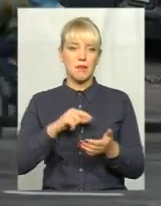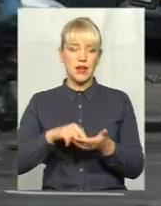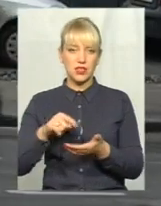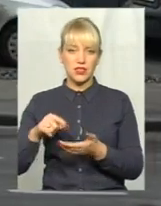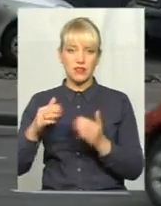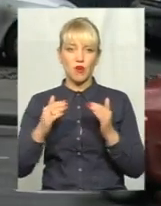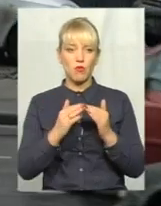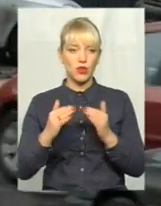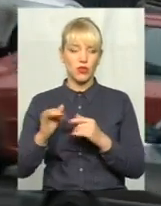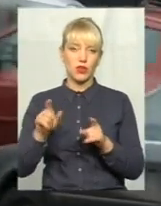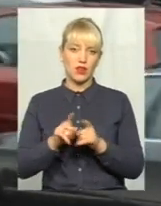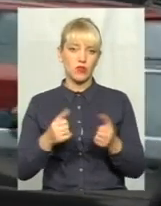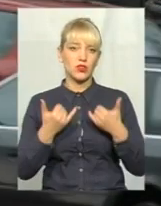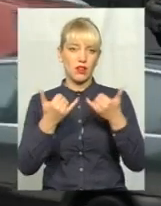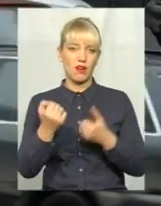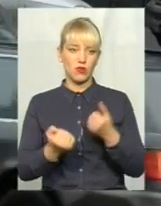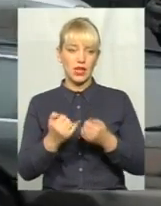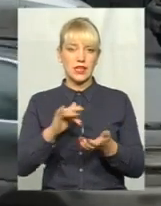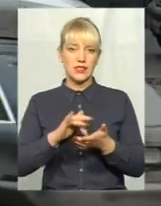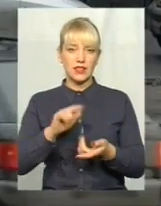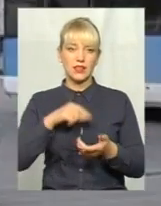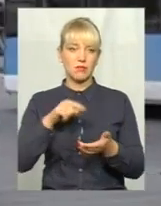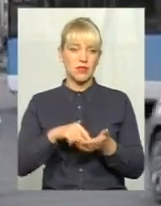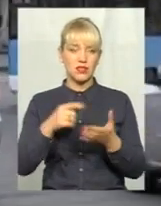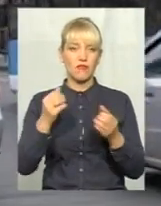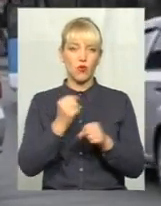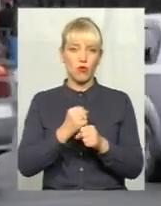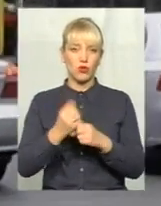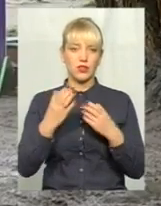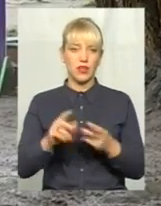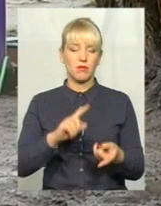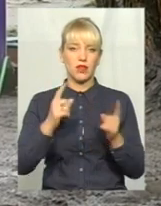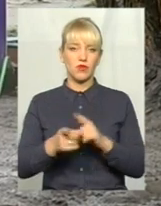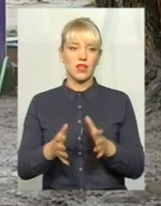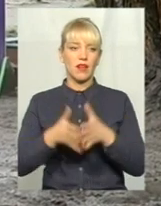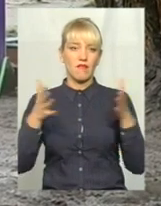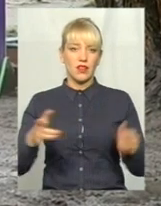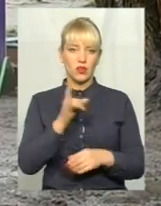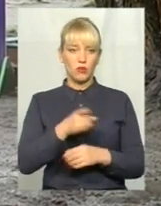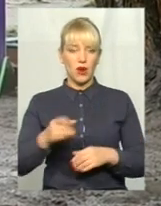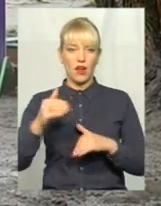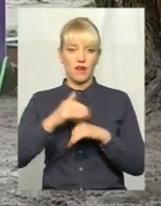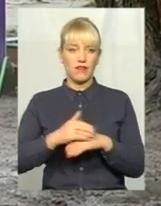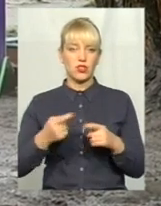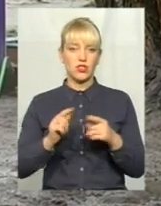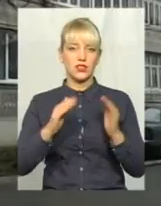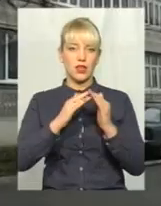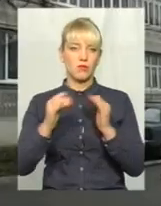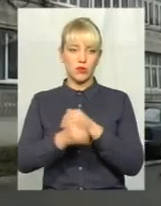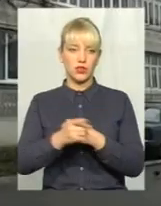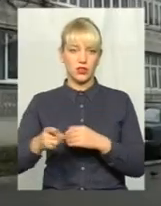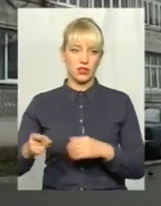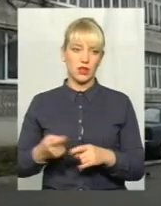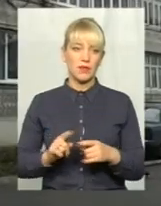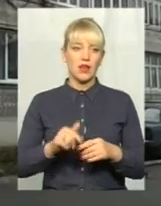водіїв автівок. Центр міста у робочий день перетворюється на велику парковку. Ввечері ж парковкою стають двори чисельних багатоквартирних